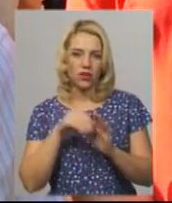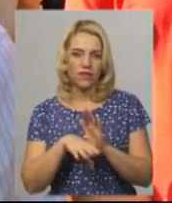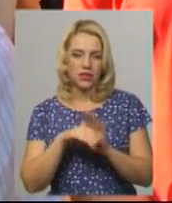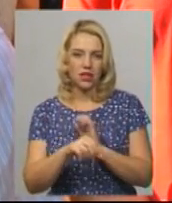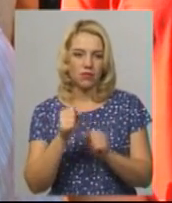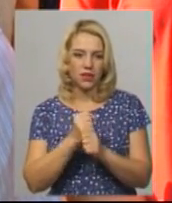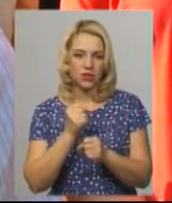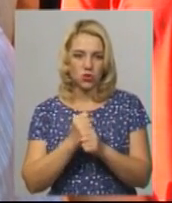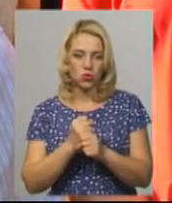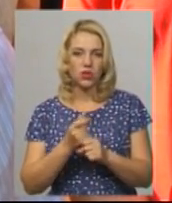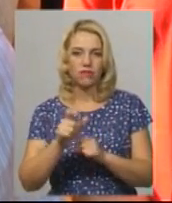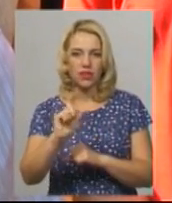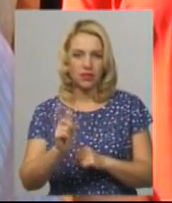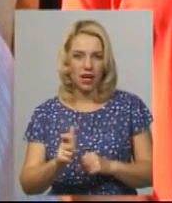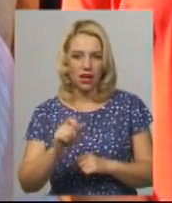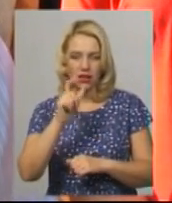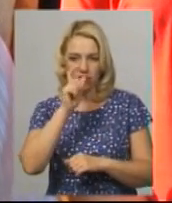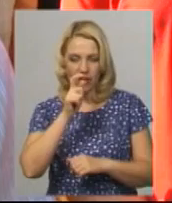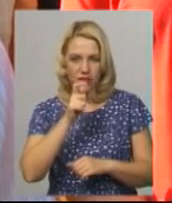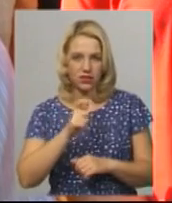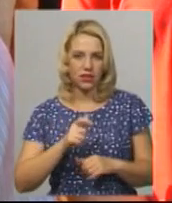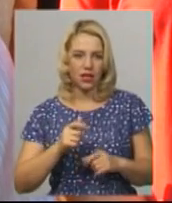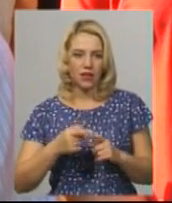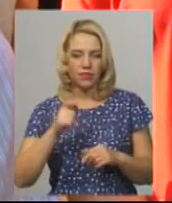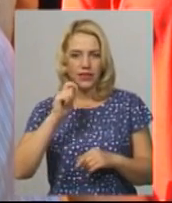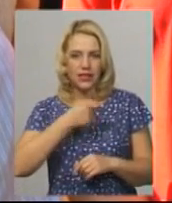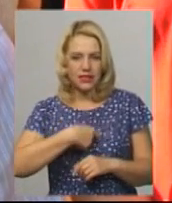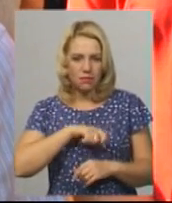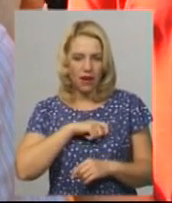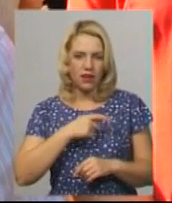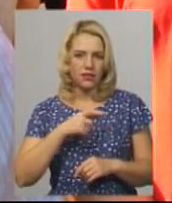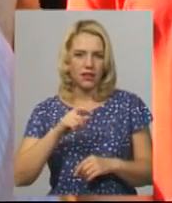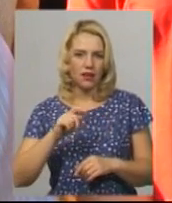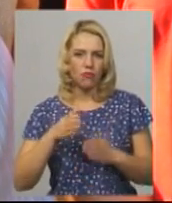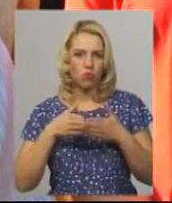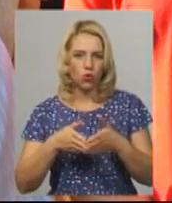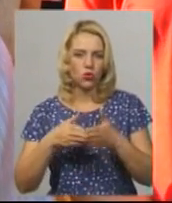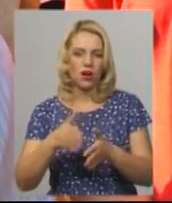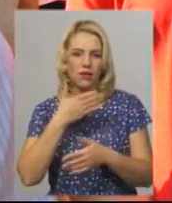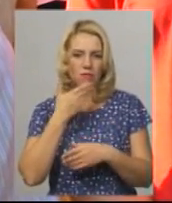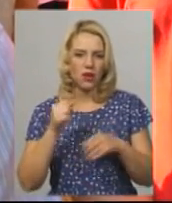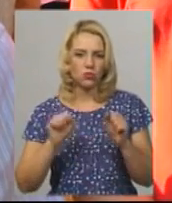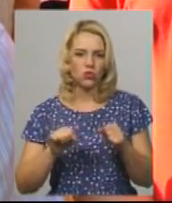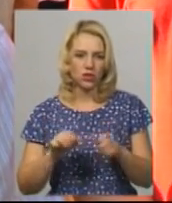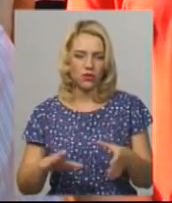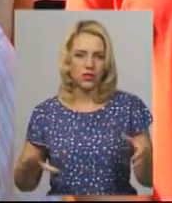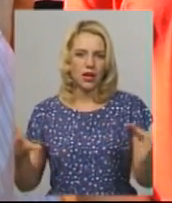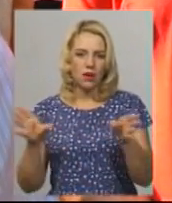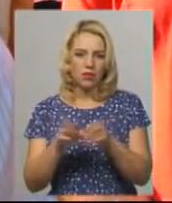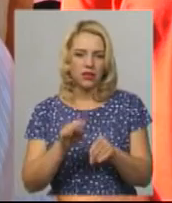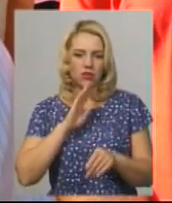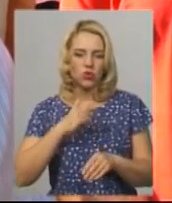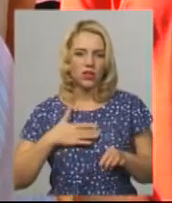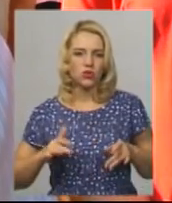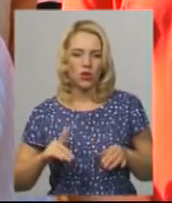в Італії, Греції, Іспанії, Португалії і не мають можливості приєднатися до нашої